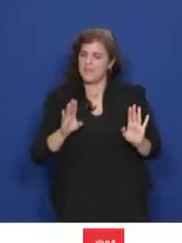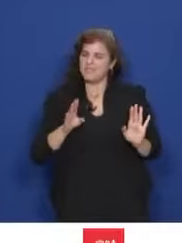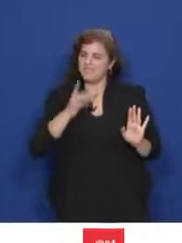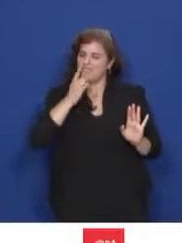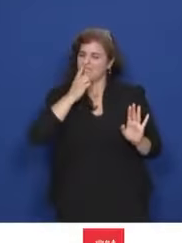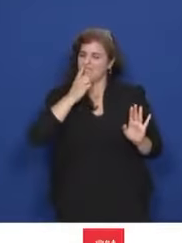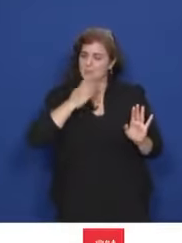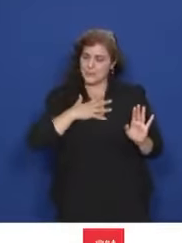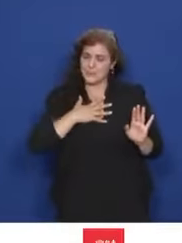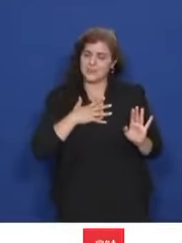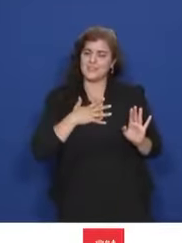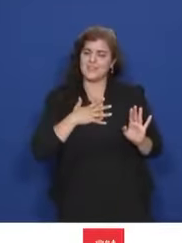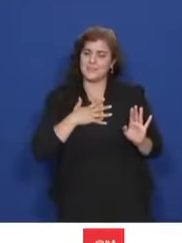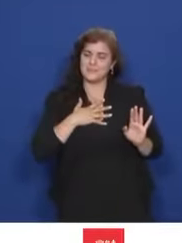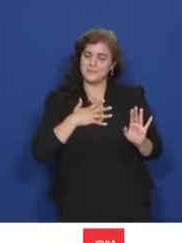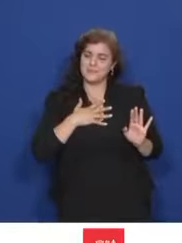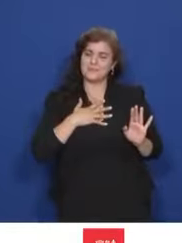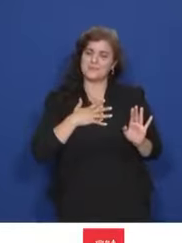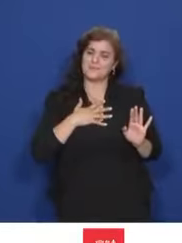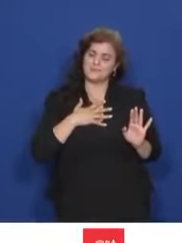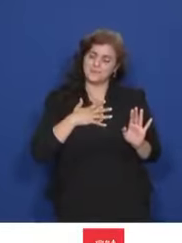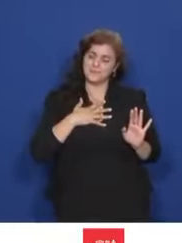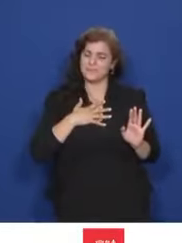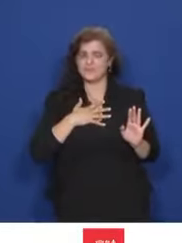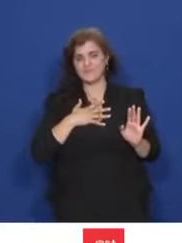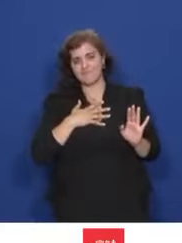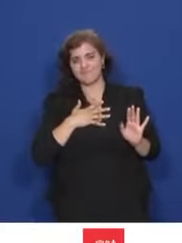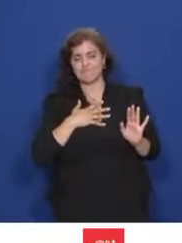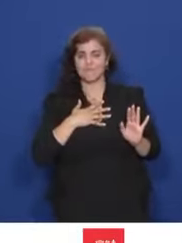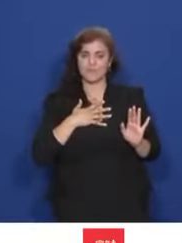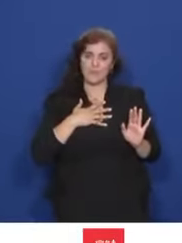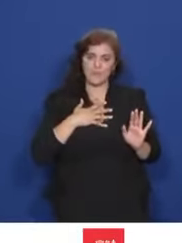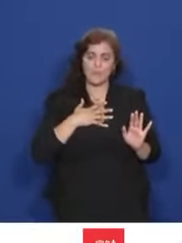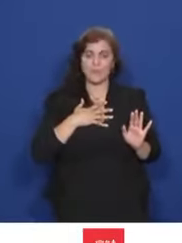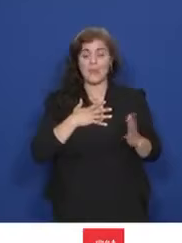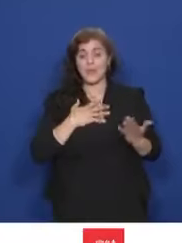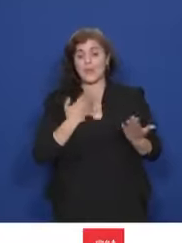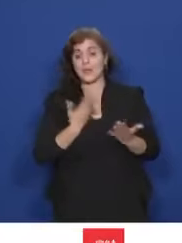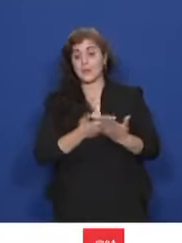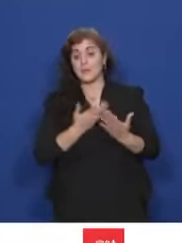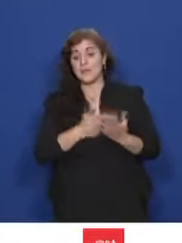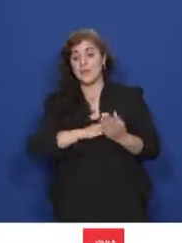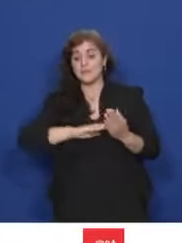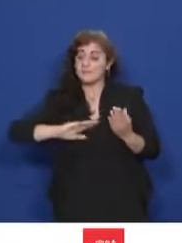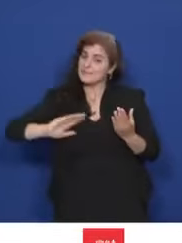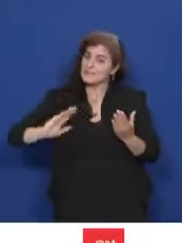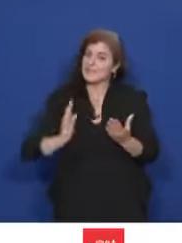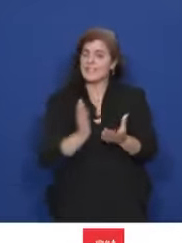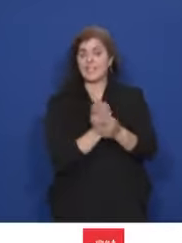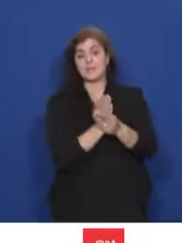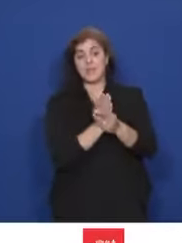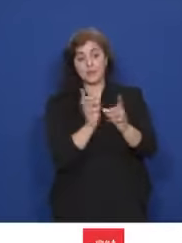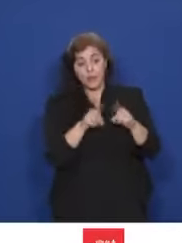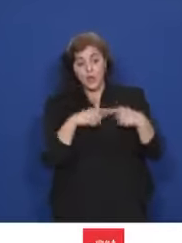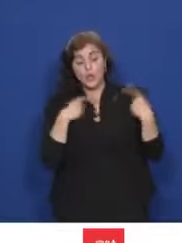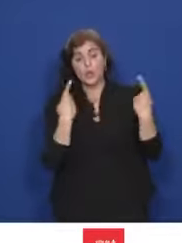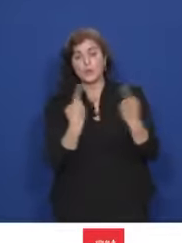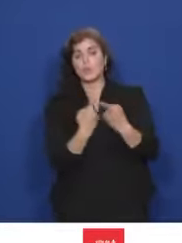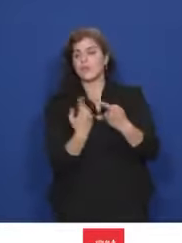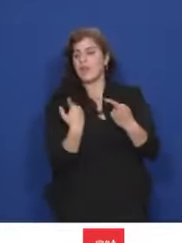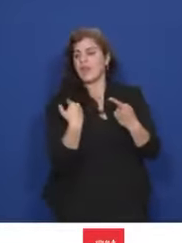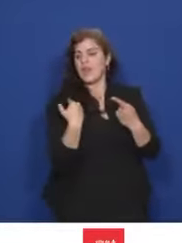cette délibération n'avait pas été présentée au précédent conseil municipal.